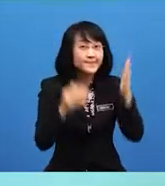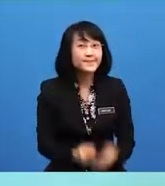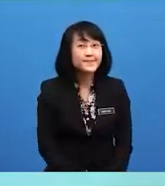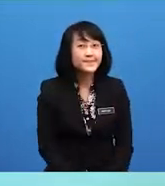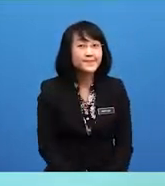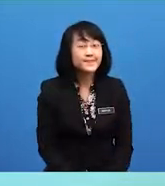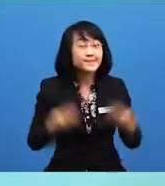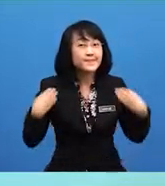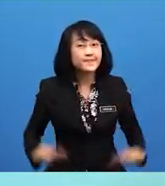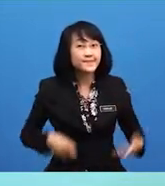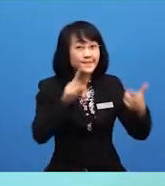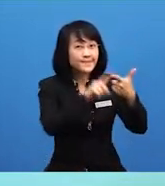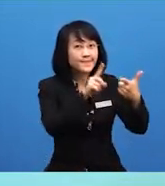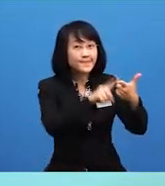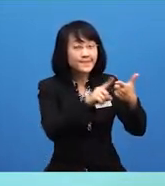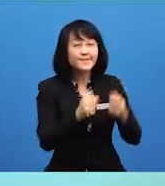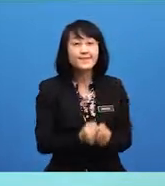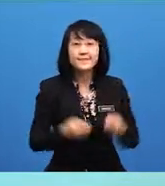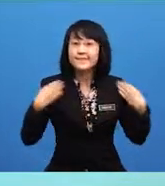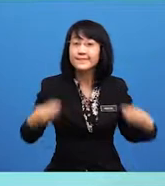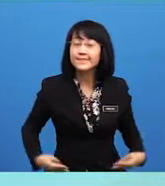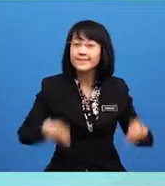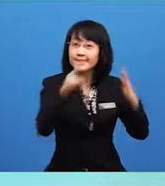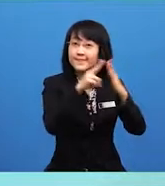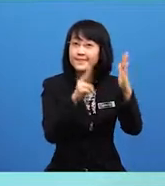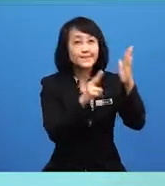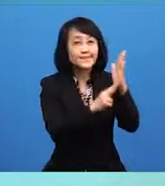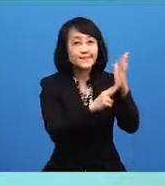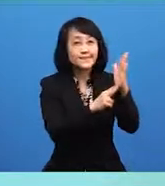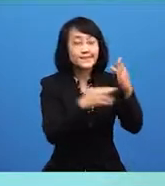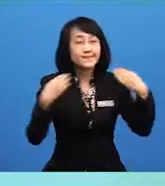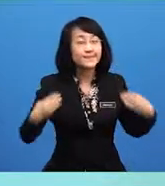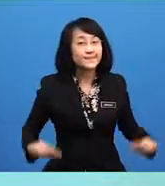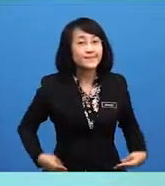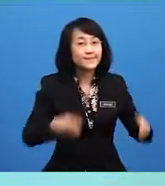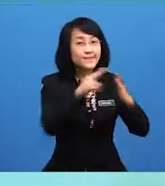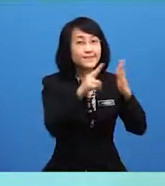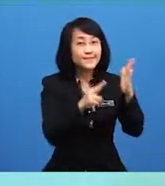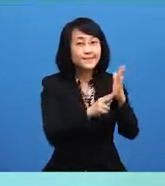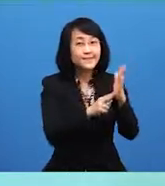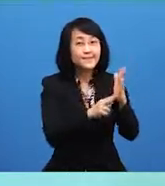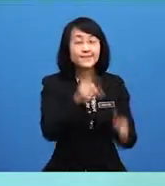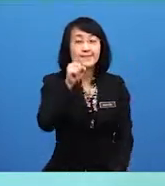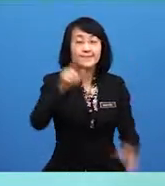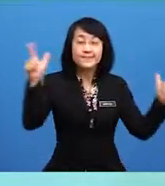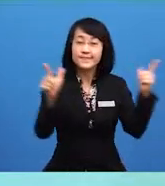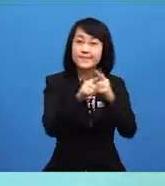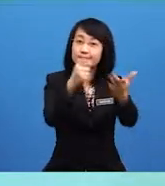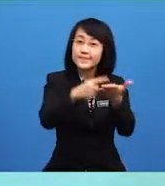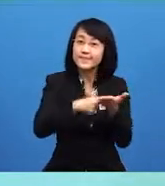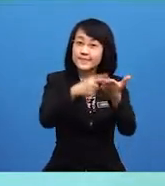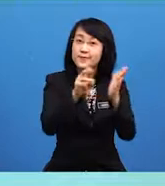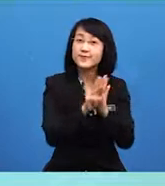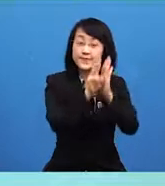Badan yang kedua pula ialah badan perundangan. Badan perundangan ialah sejenis majlis perundingan